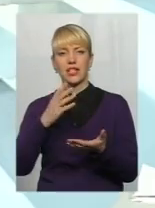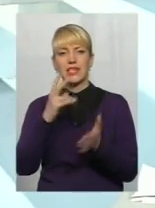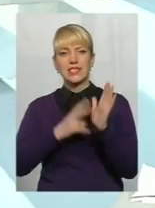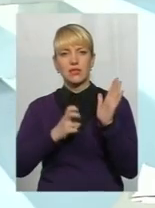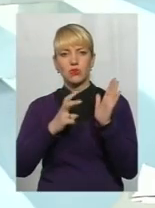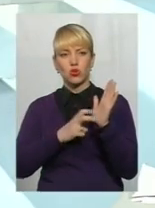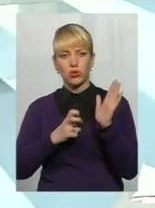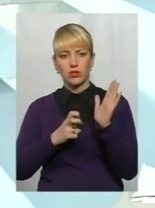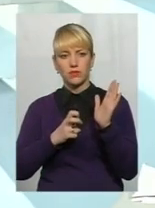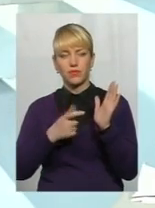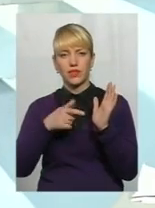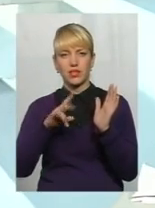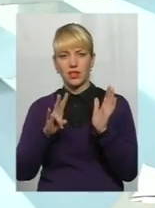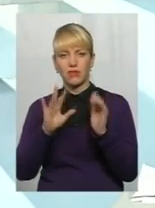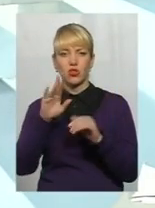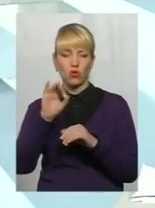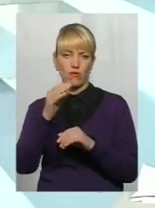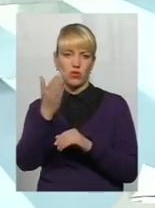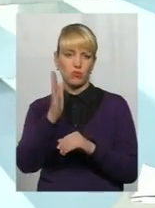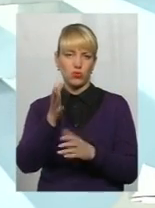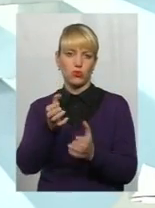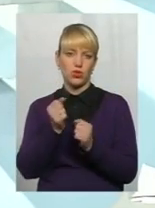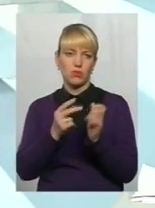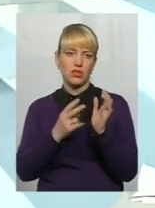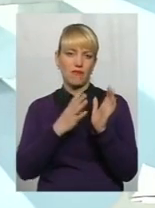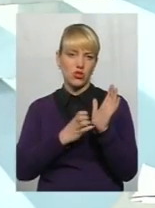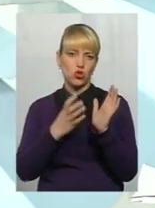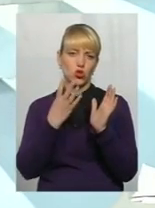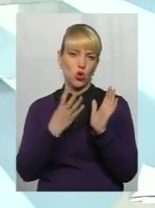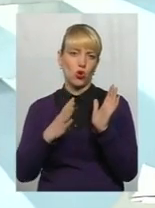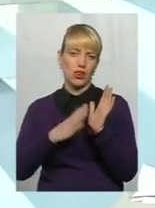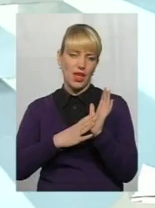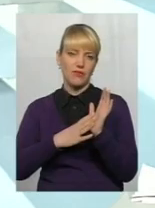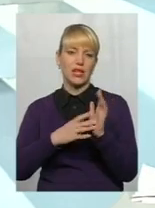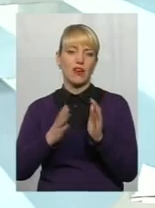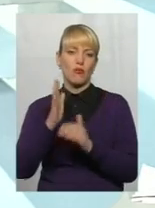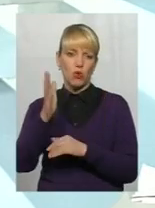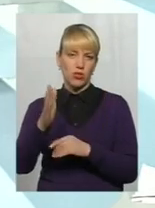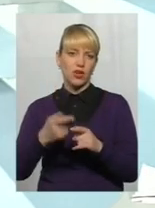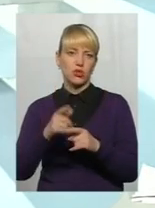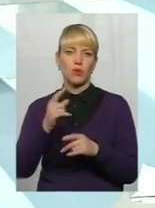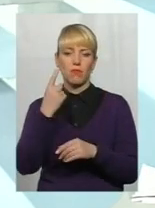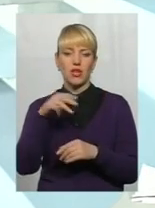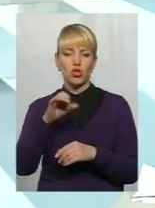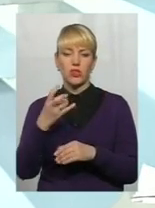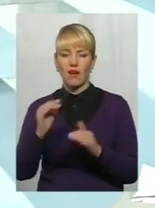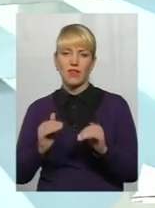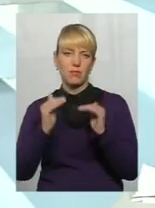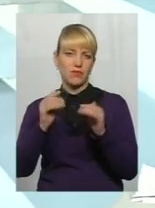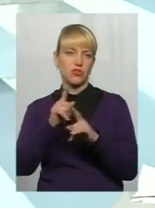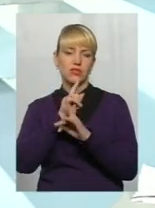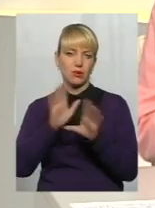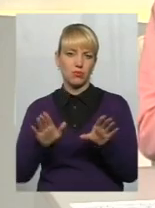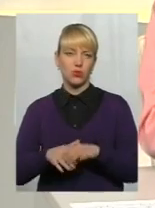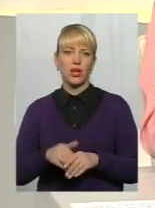гривень, то вони будуть отримувати 949 і в подальшому. І з 1 травня вони підвищення в своїй виплаті не побачать.